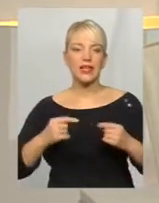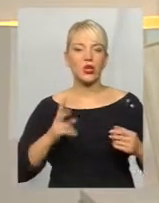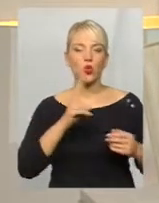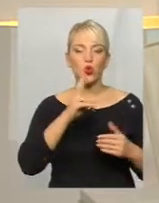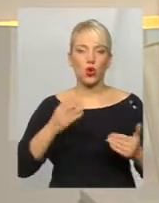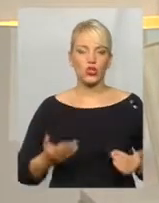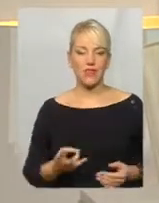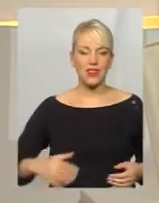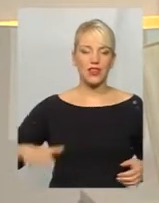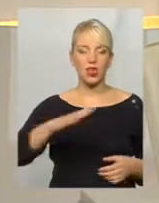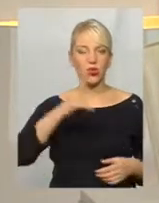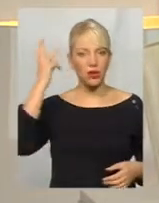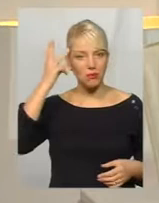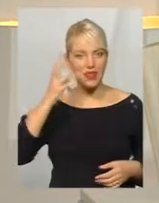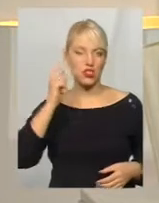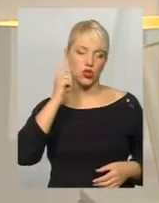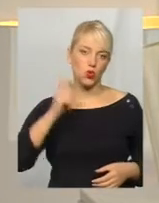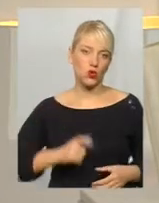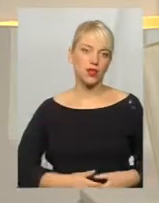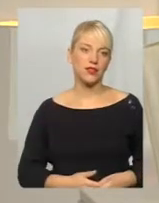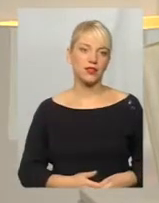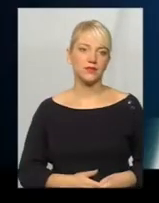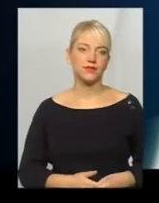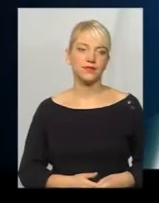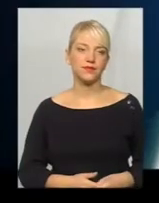Хмельниччини і України, побачимо зараз, далі продовжимо.